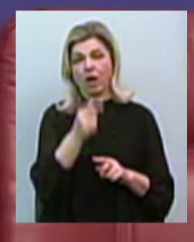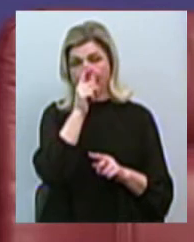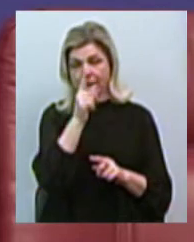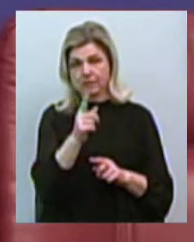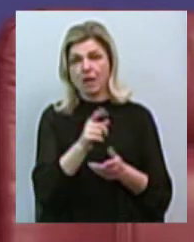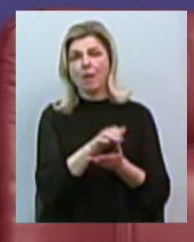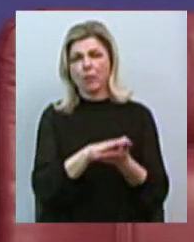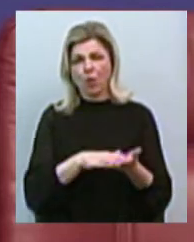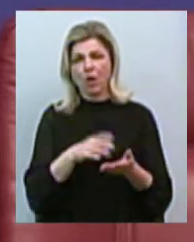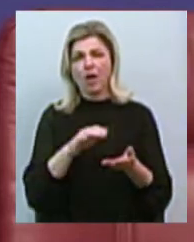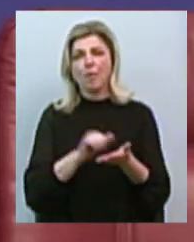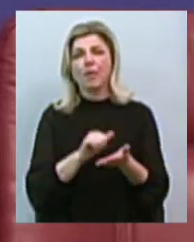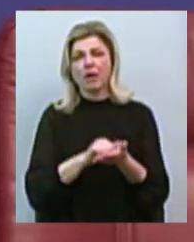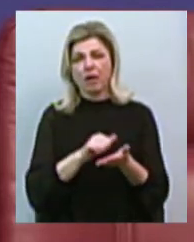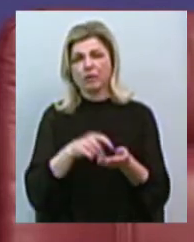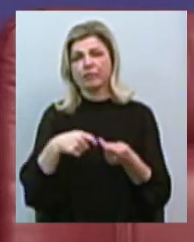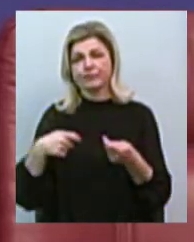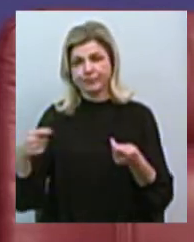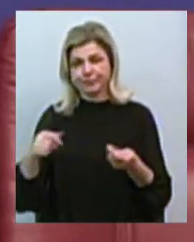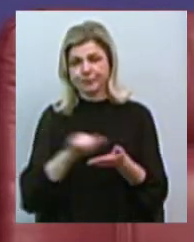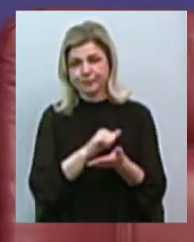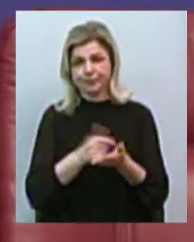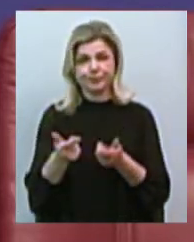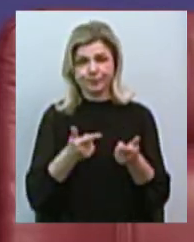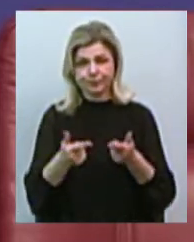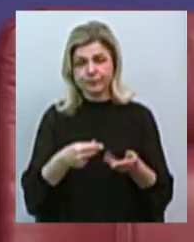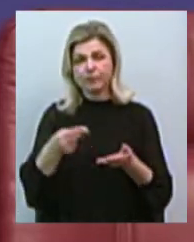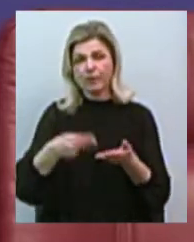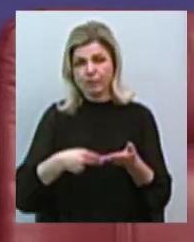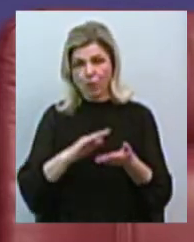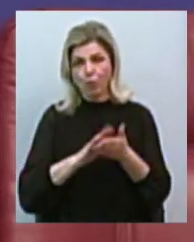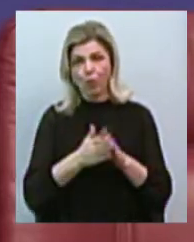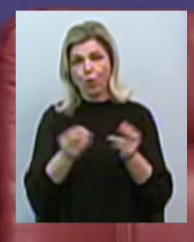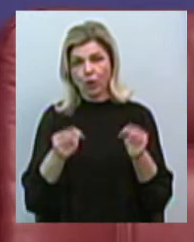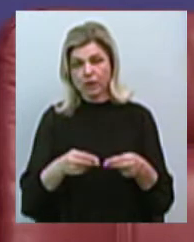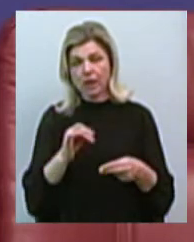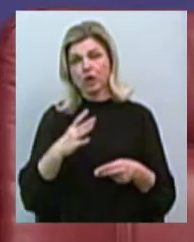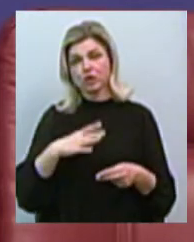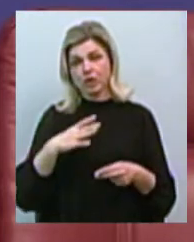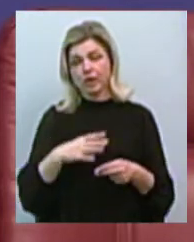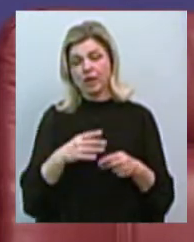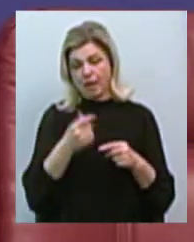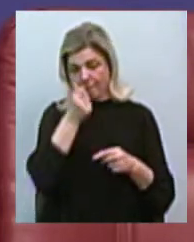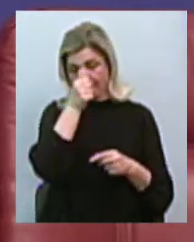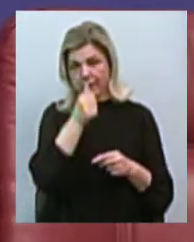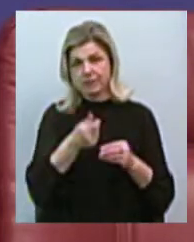бюрократичні процедури, пов'язані з підготовкою і підписанням угоди. І ми очікуємо, що в найближчі місяці